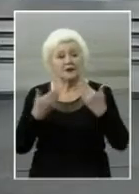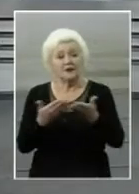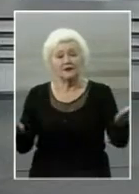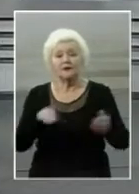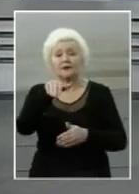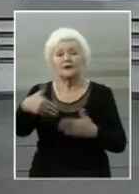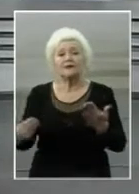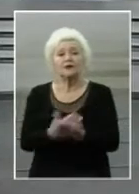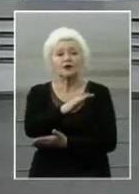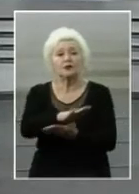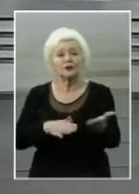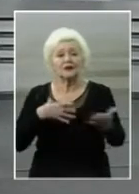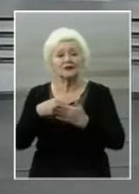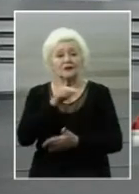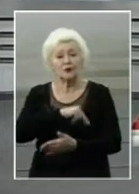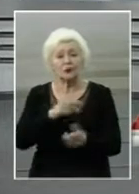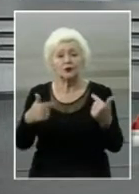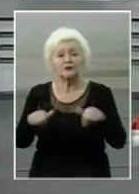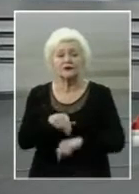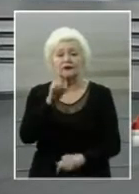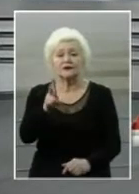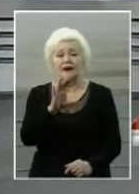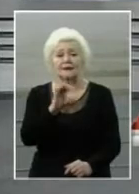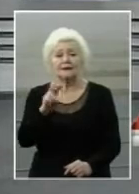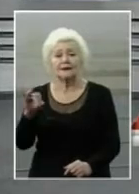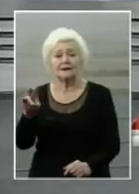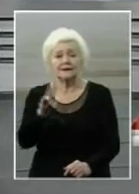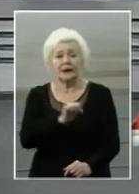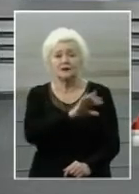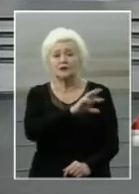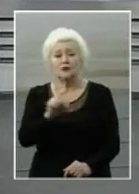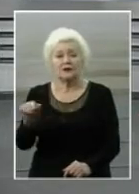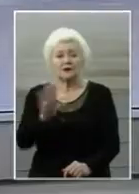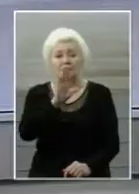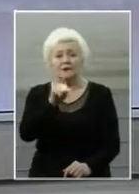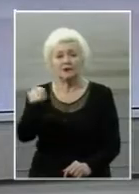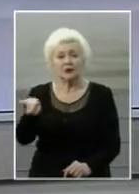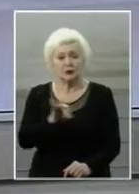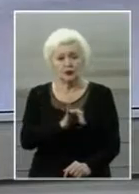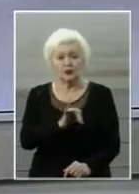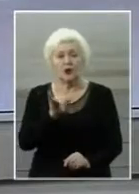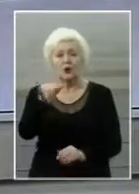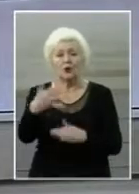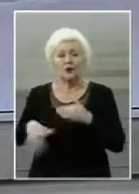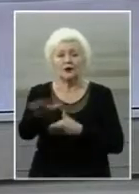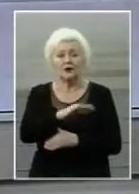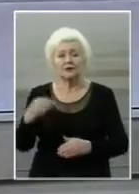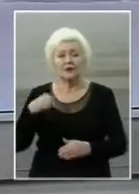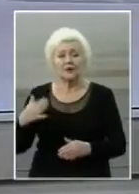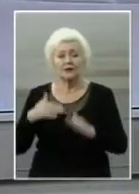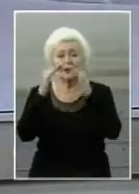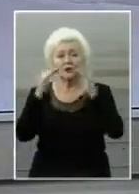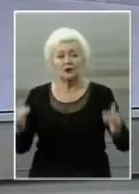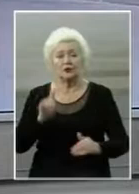вітання. Таврійські новини продовжують свою роботу. У студії Ксенія Сіліна, Сурдо, переклад Валентини Туніної. У Херсоні, у приватному